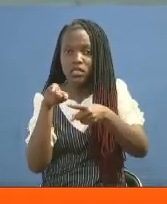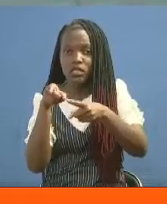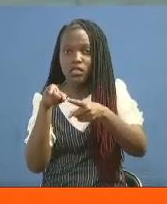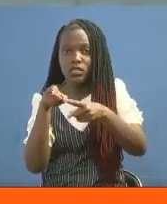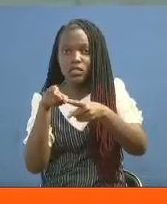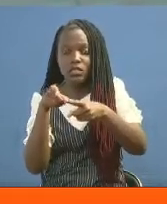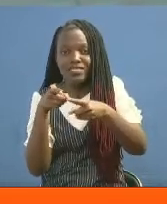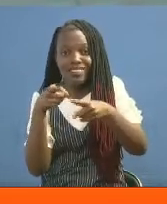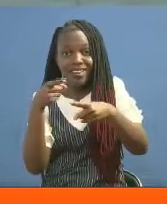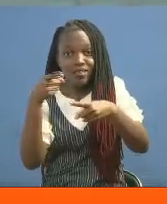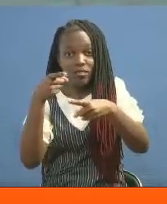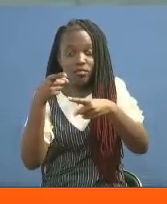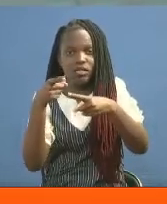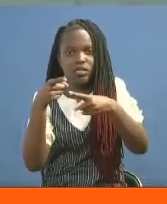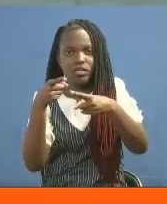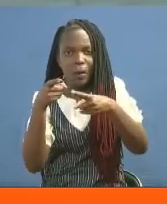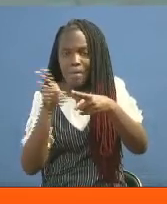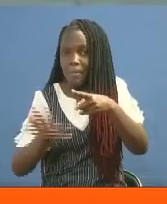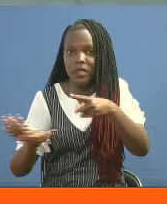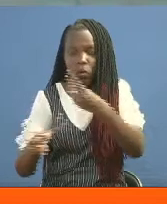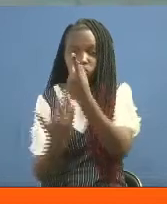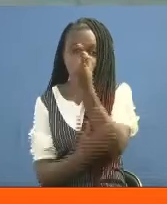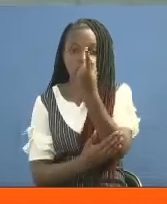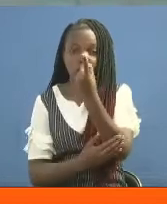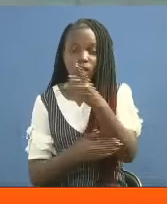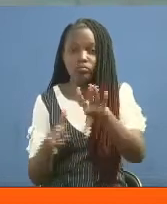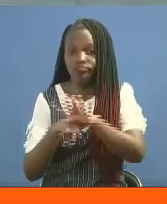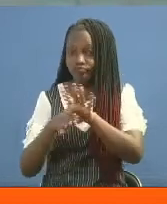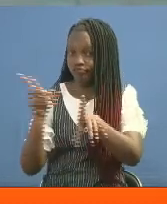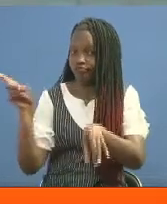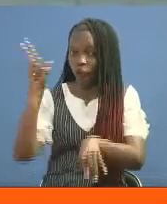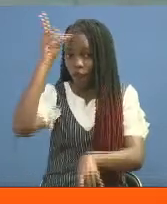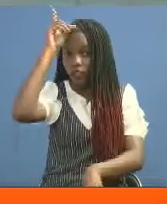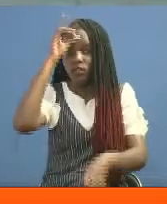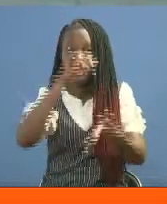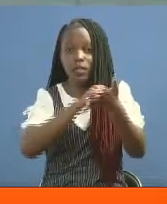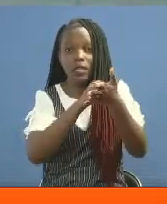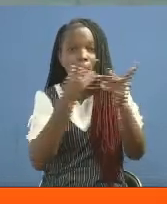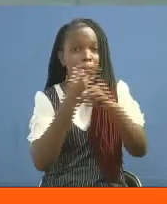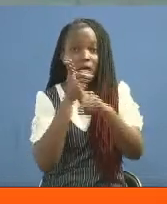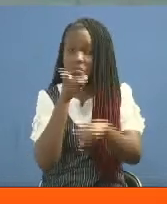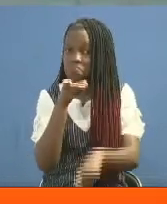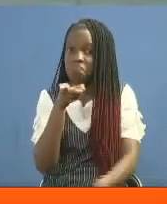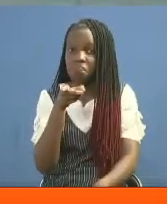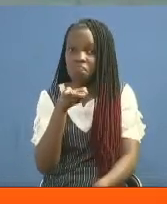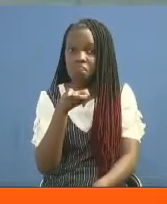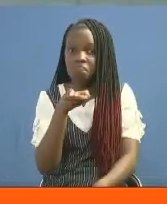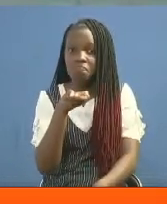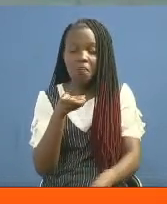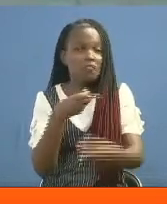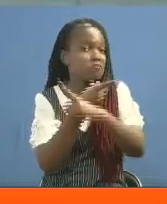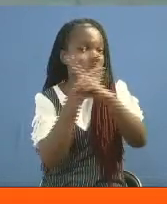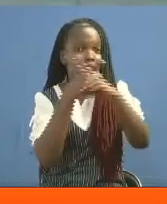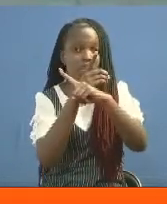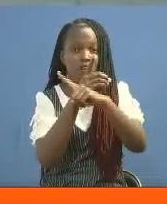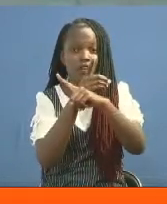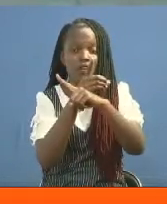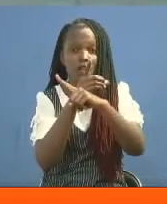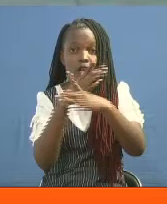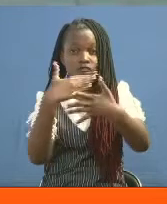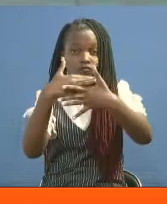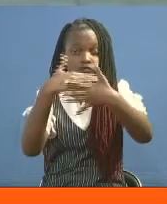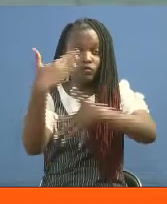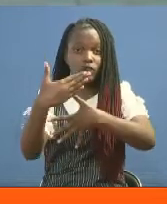kutokana haliduni ya mazingira, mabuvu mitani humu, lakini hali hii ni itofauti aswa